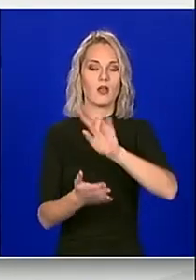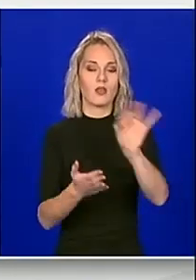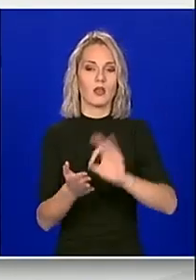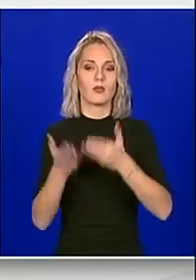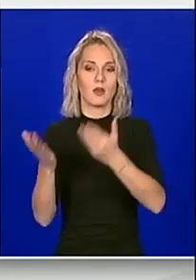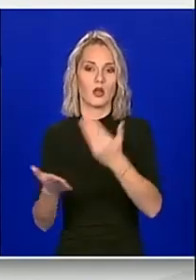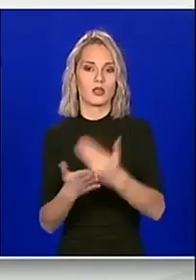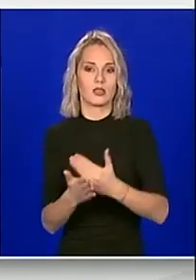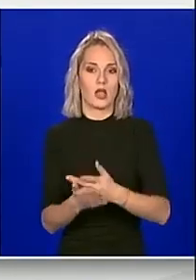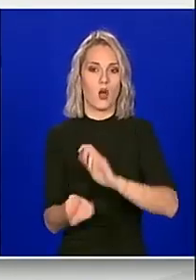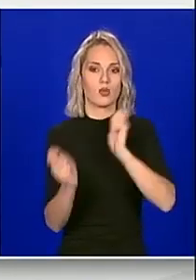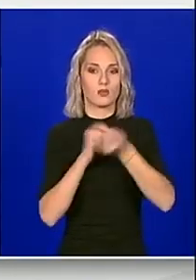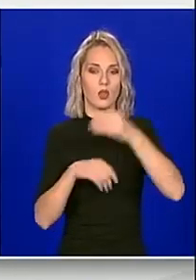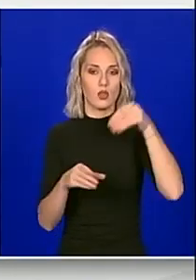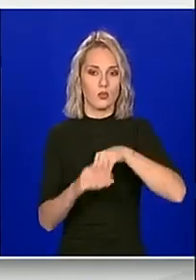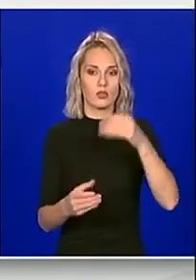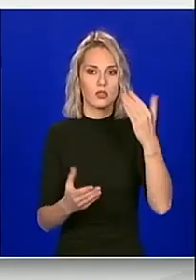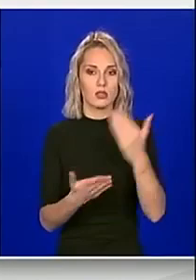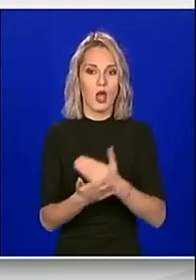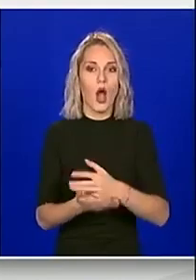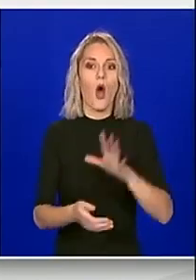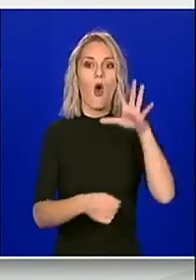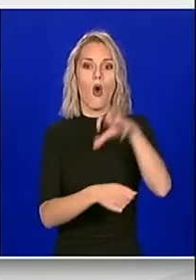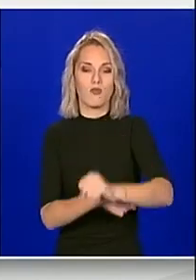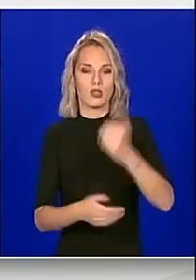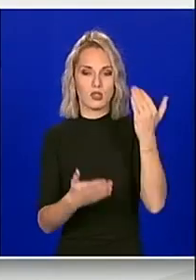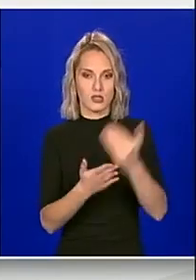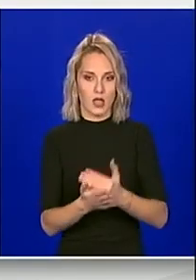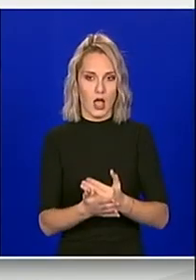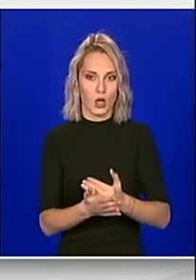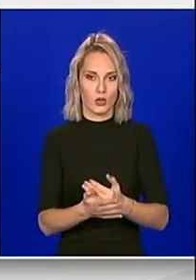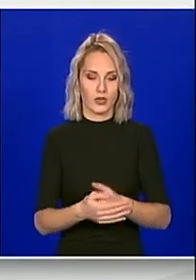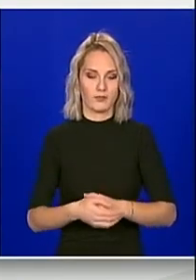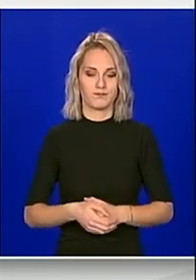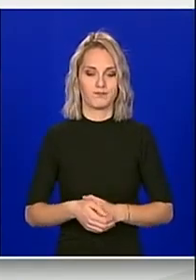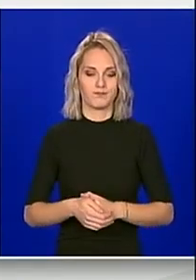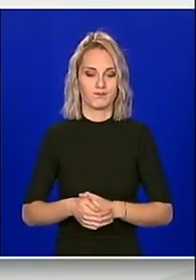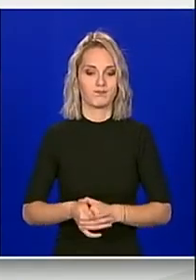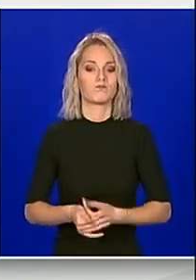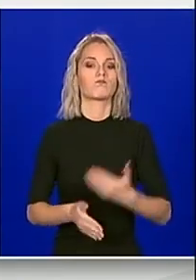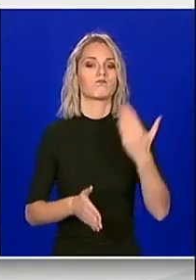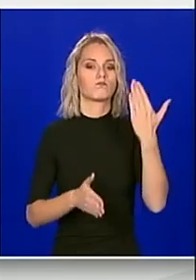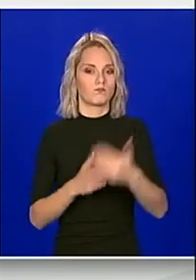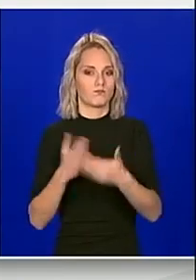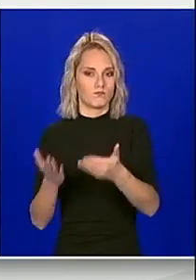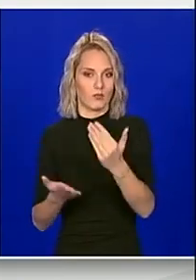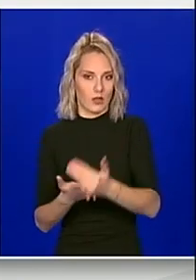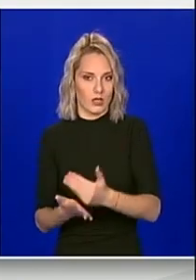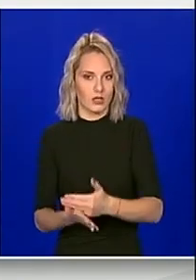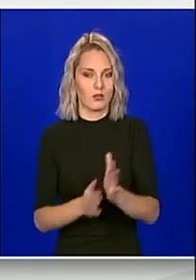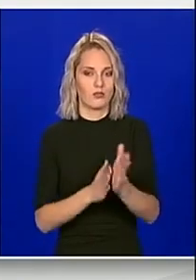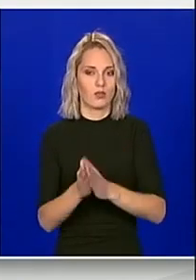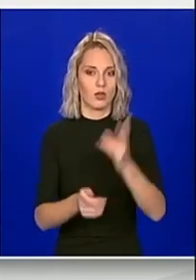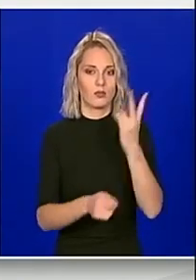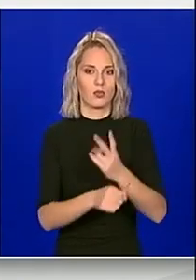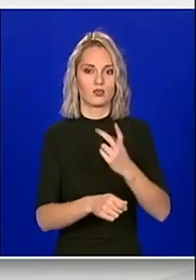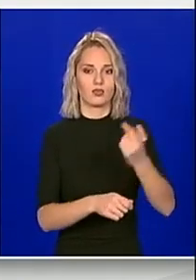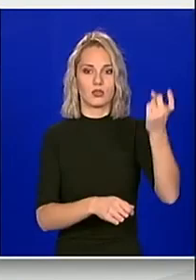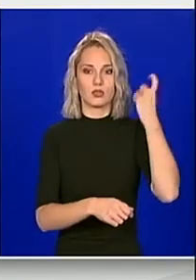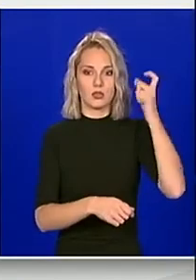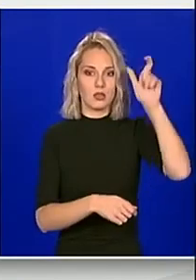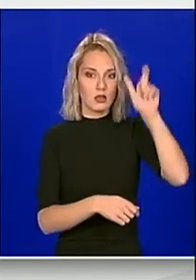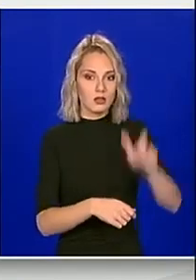prijedloga zakona o izmjenama i dopunama obršnog znakona s konačnim prijedlogom zakona. Molim državnog tajnika